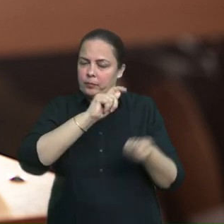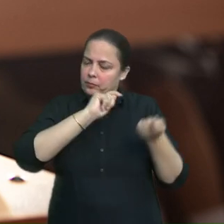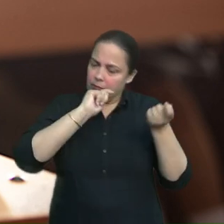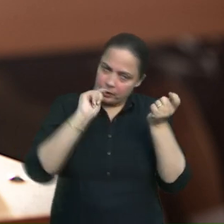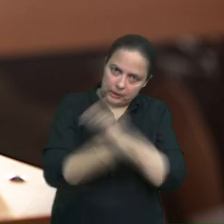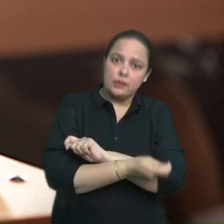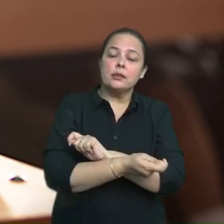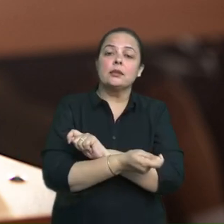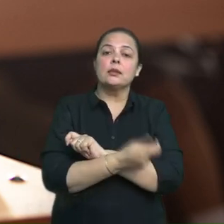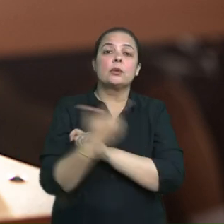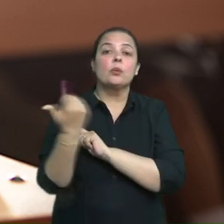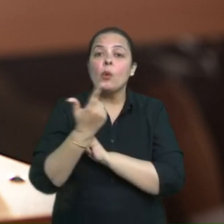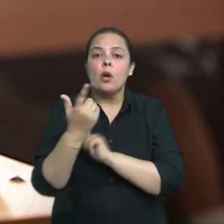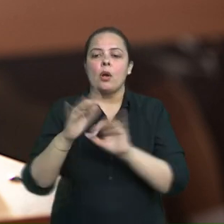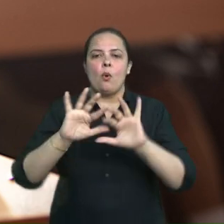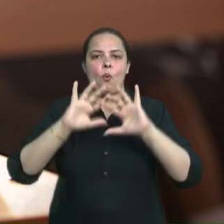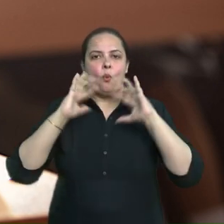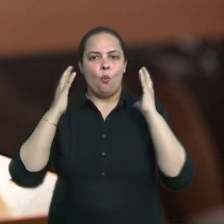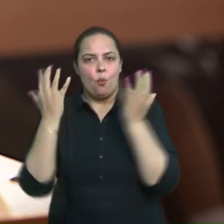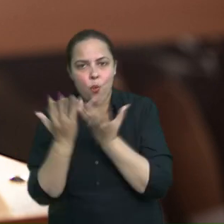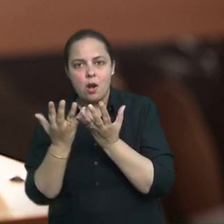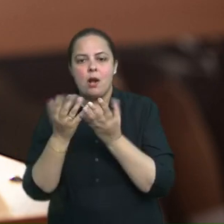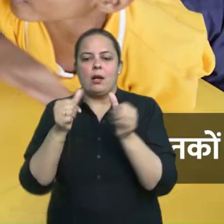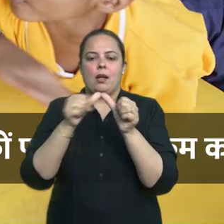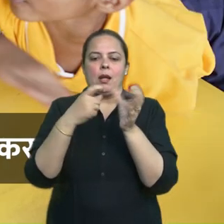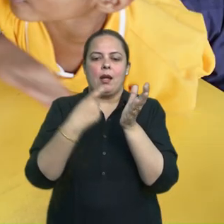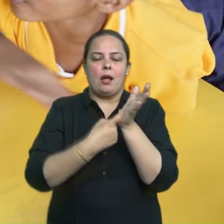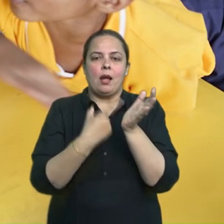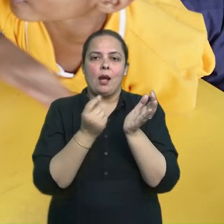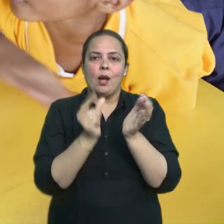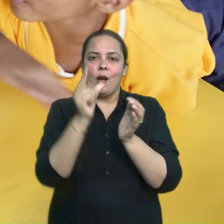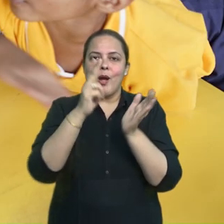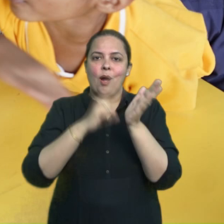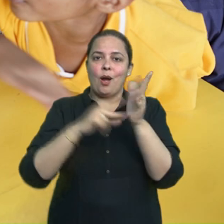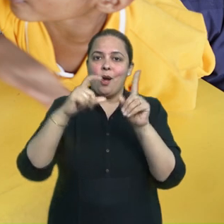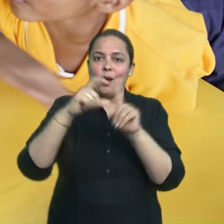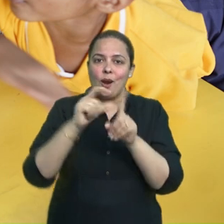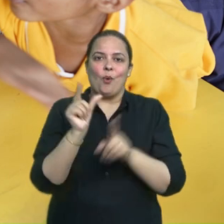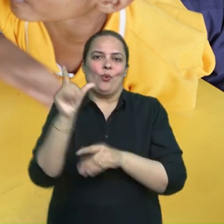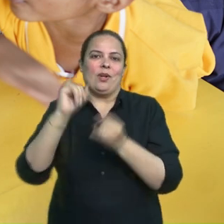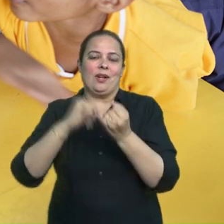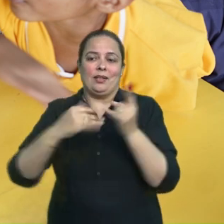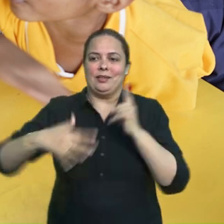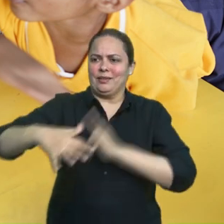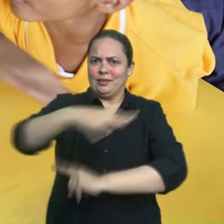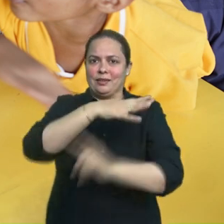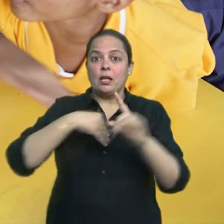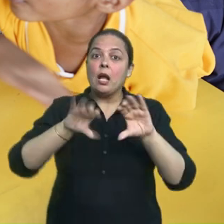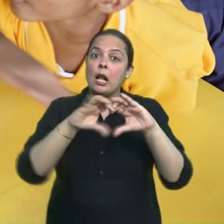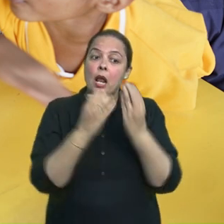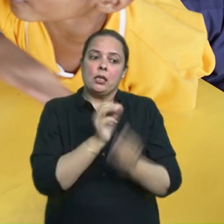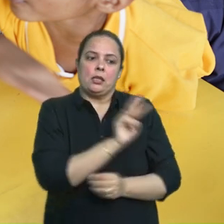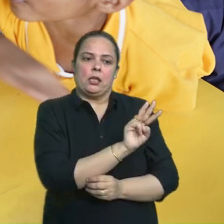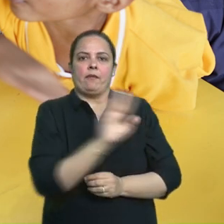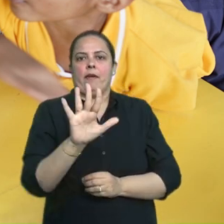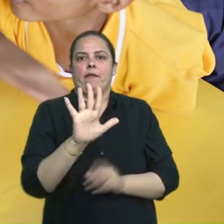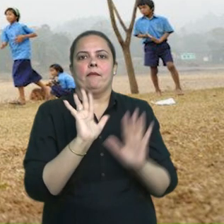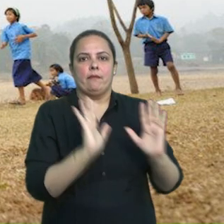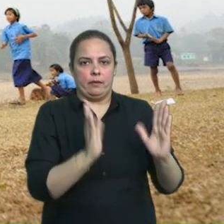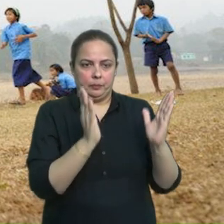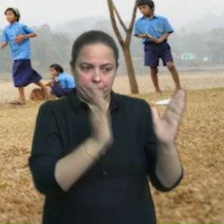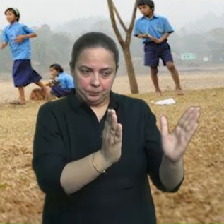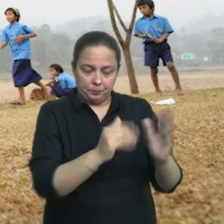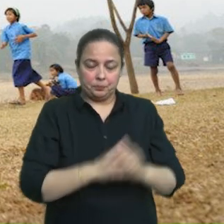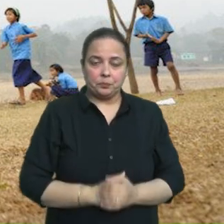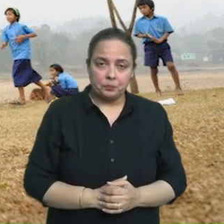और पाठे पुस्तकों का बोज भी एक जरूरी बुता है, जिसे प्रारंबिक स्तर पर संबोधित करना बहुत जरूरी है।